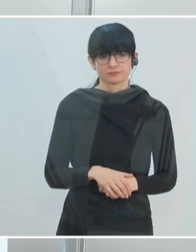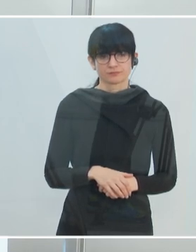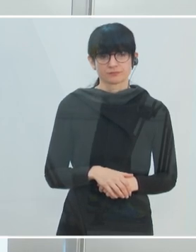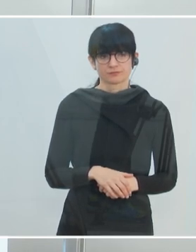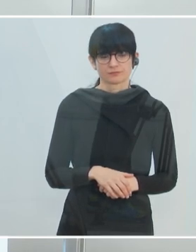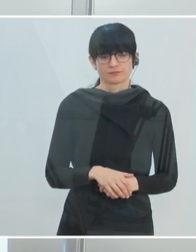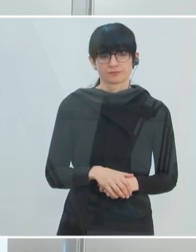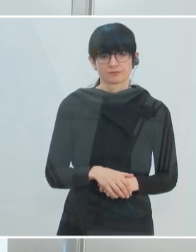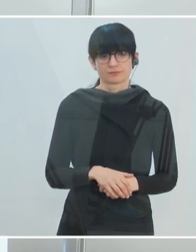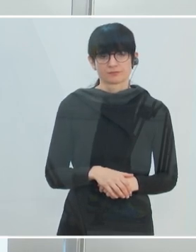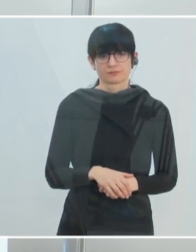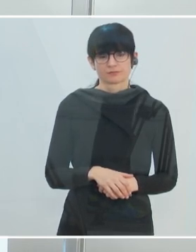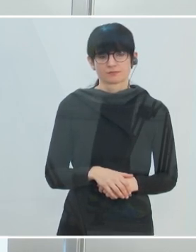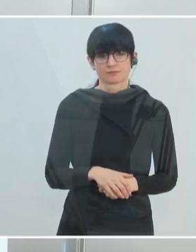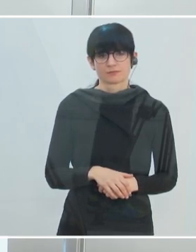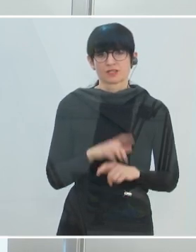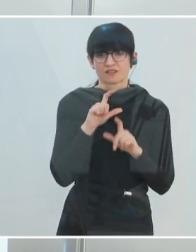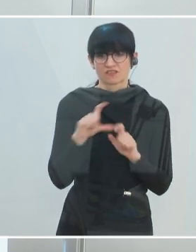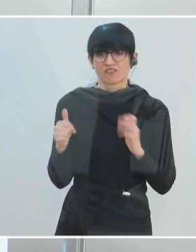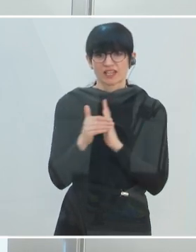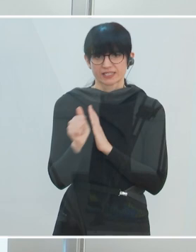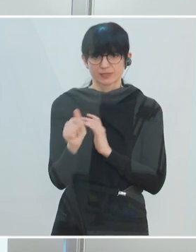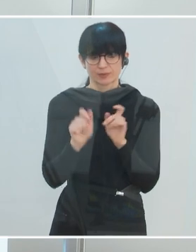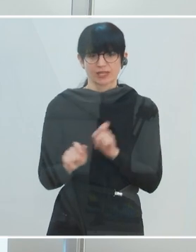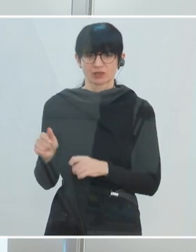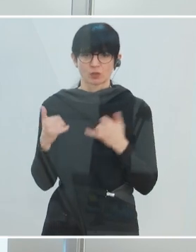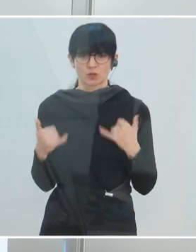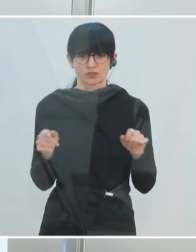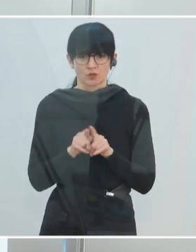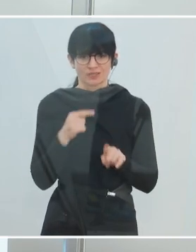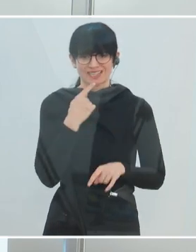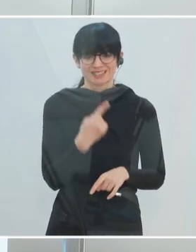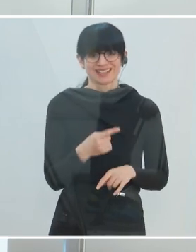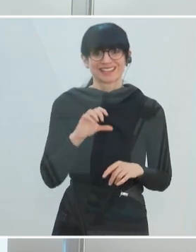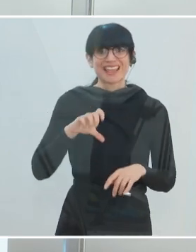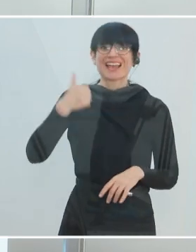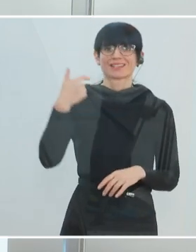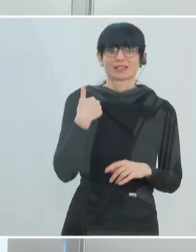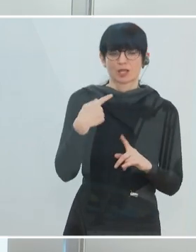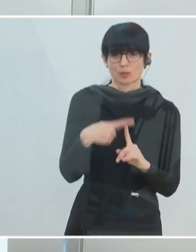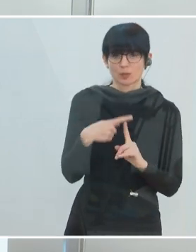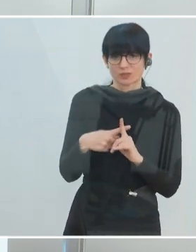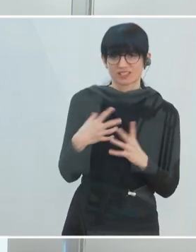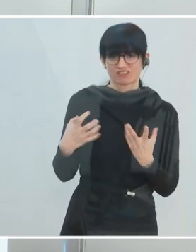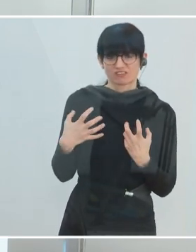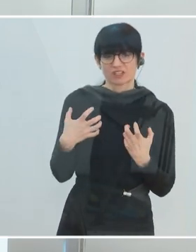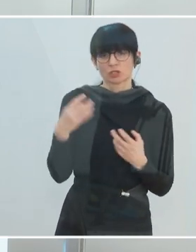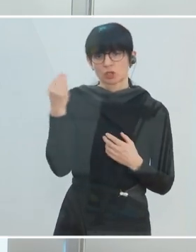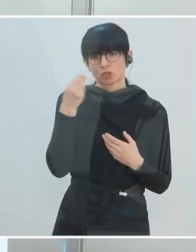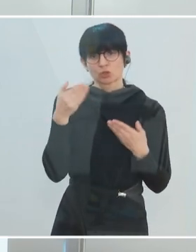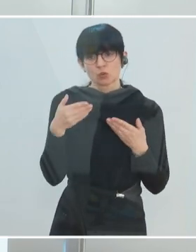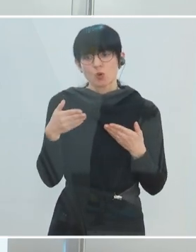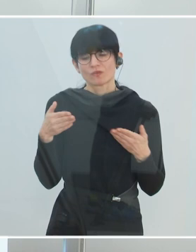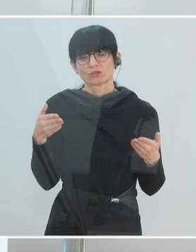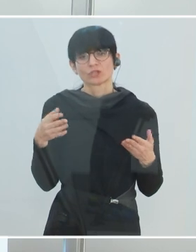nach dieser kurzen Zeit. Aber die Fachexperten haben uns heute auch gesagt, erste positive Wirkungen der Schulöffnungen